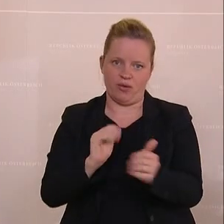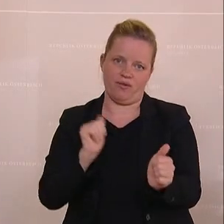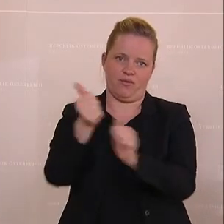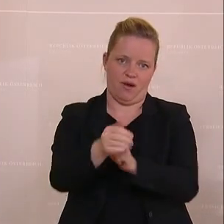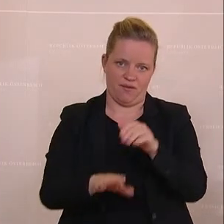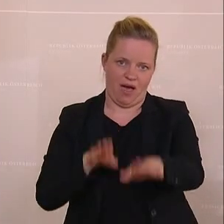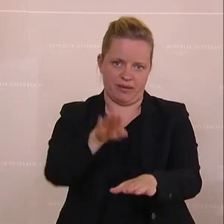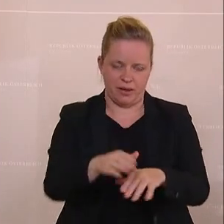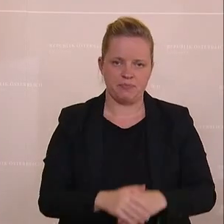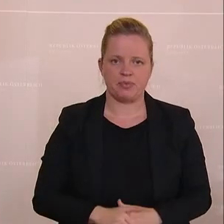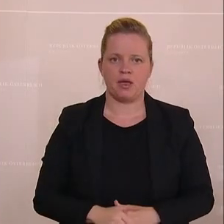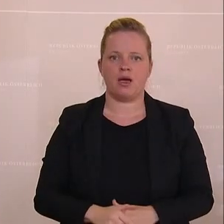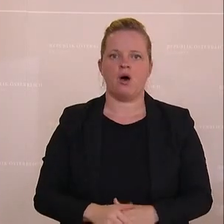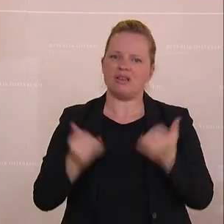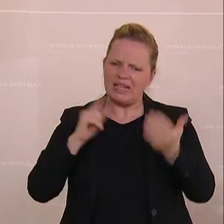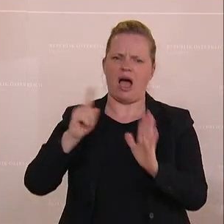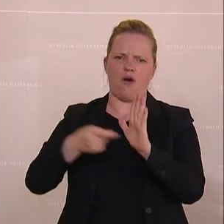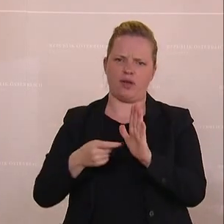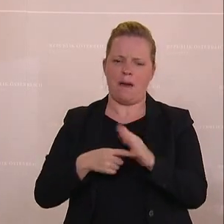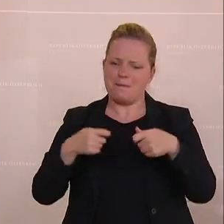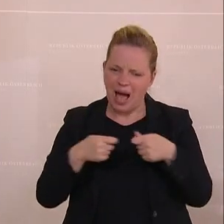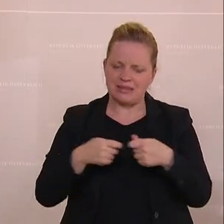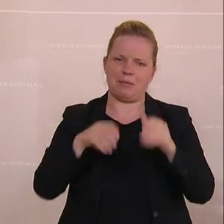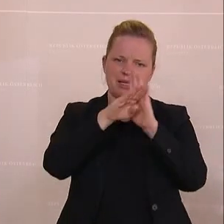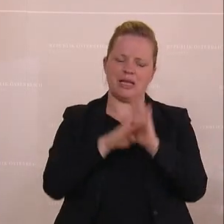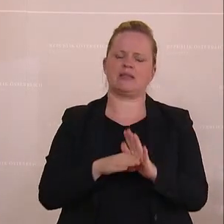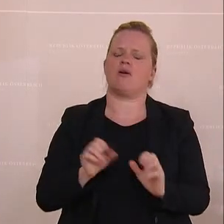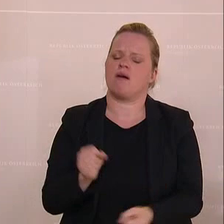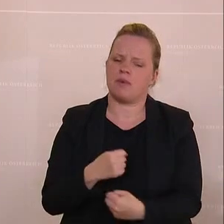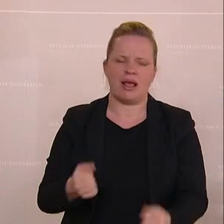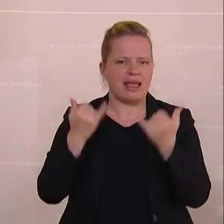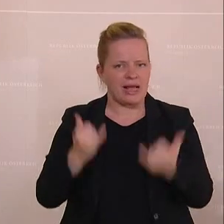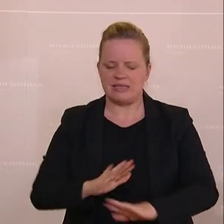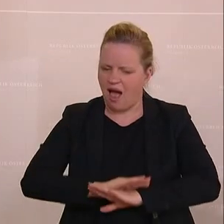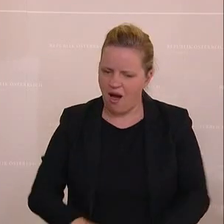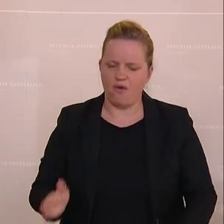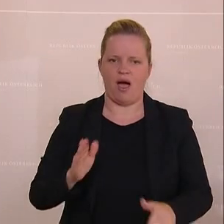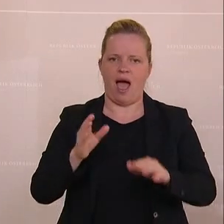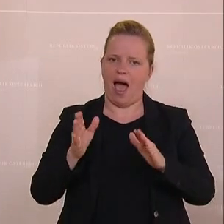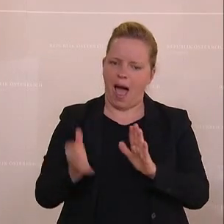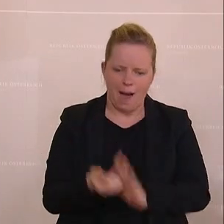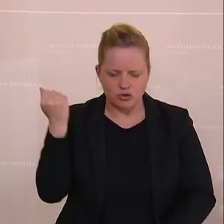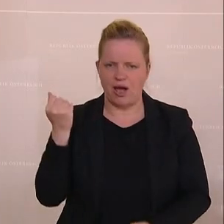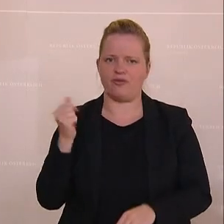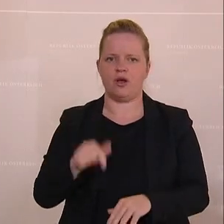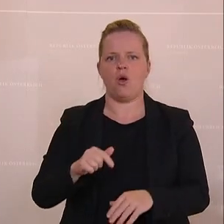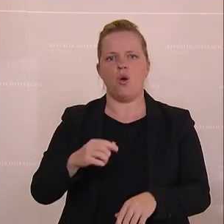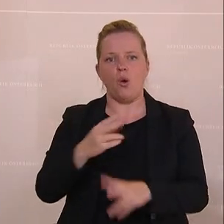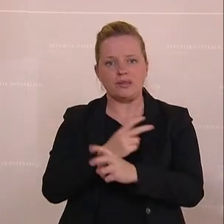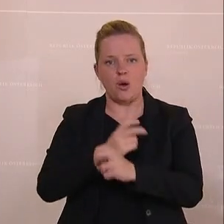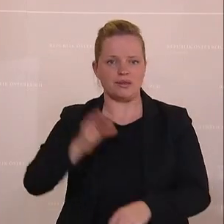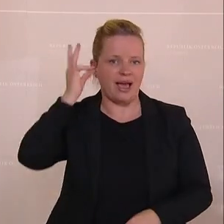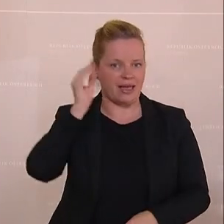noch einmal auf, lassen sie dieses unsehliche Maßnahmengesetz endlich sein. Schaffen sie es ab und geben sie den Österreicherinnen und